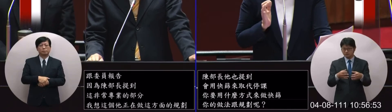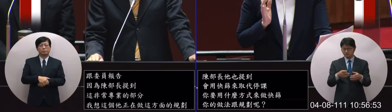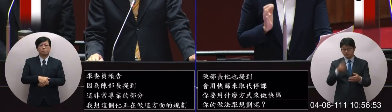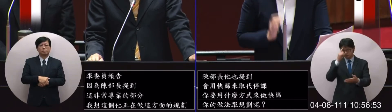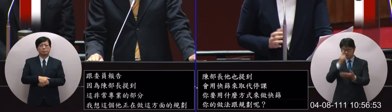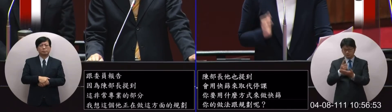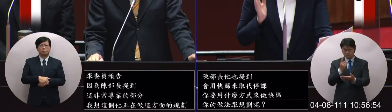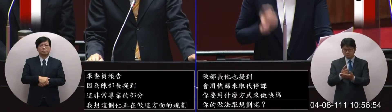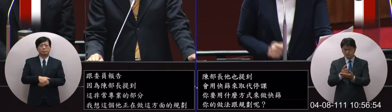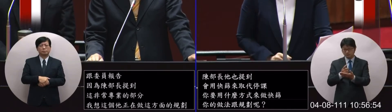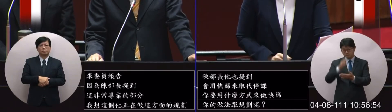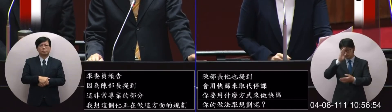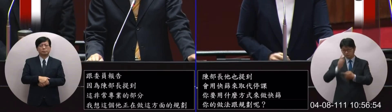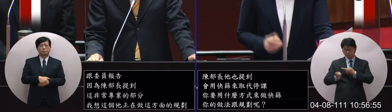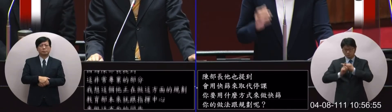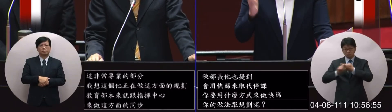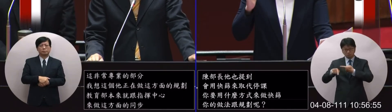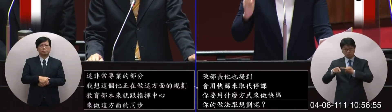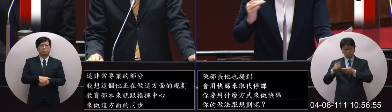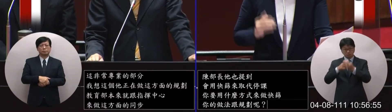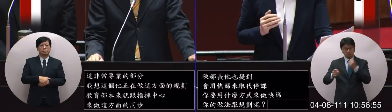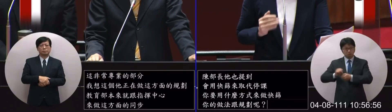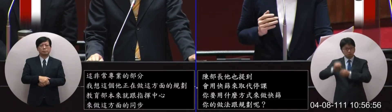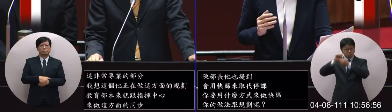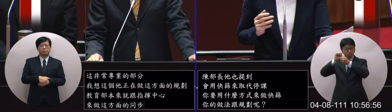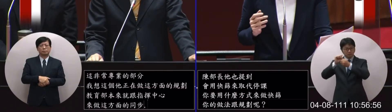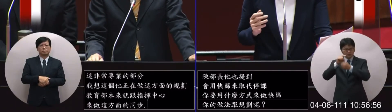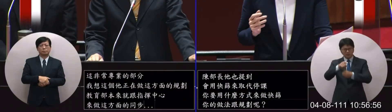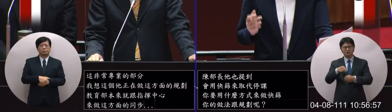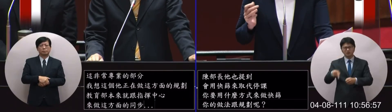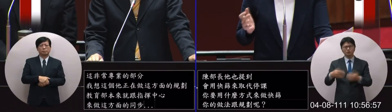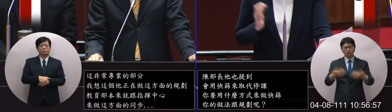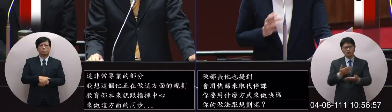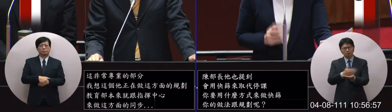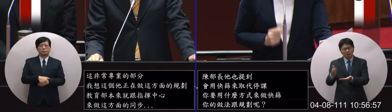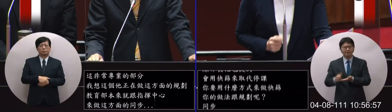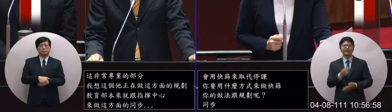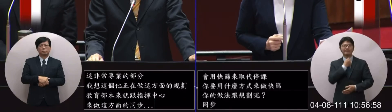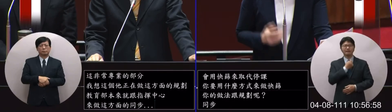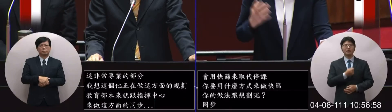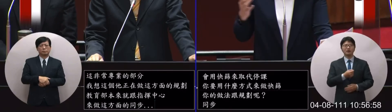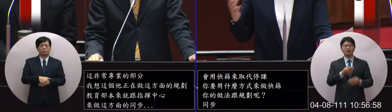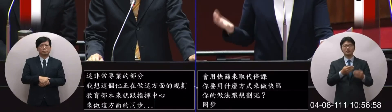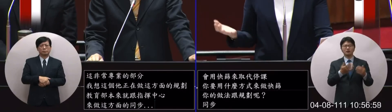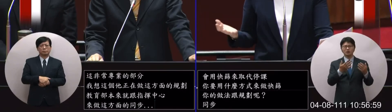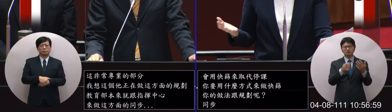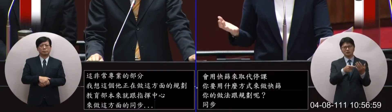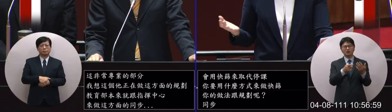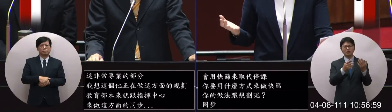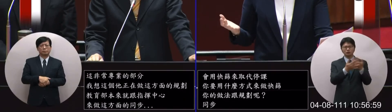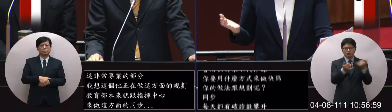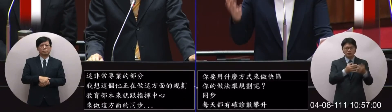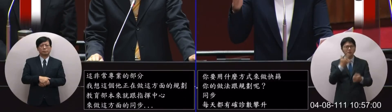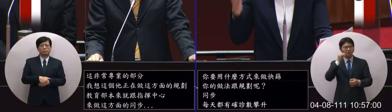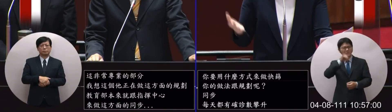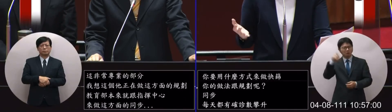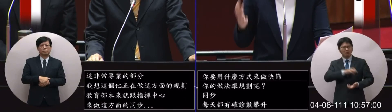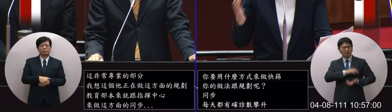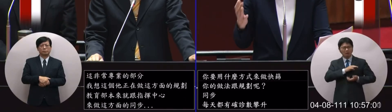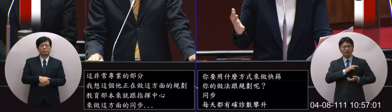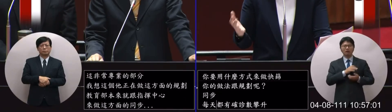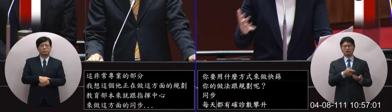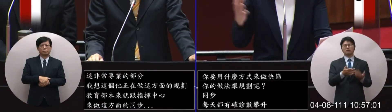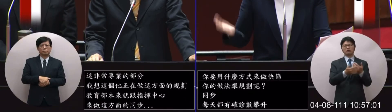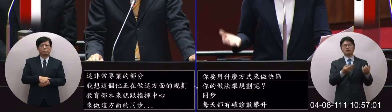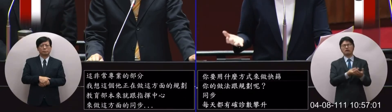都得把這個確診數的攀升你要快點的解決這問題很多家長擔心我的孩子怎麼辦那你現在快